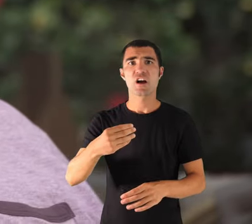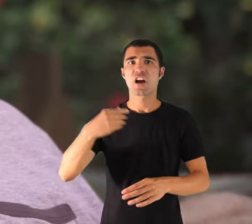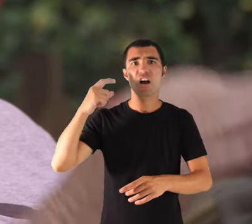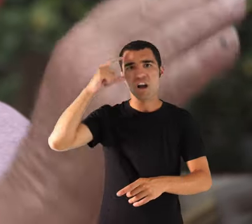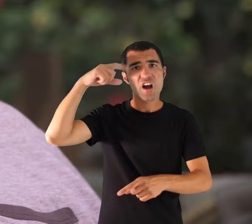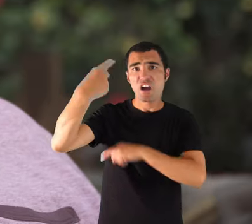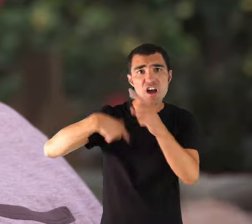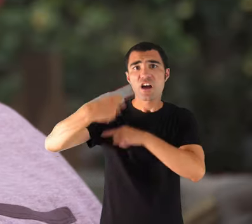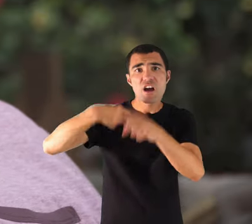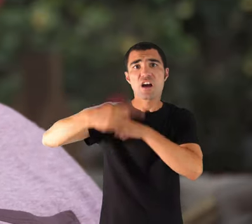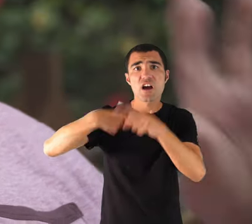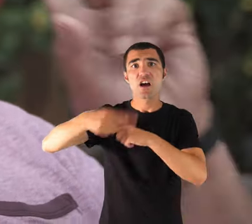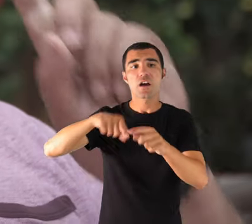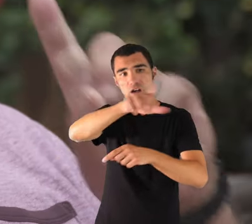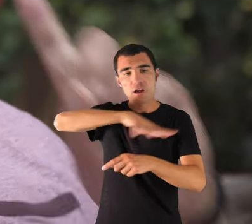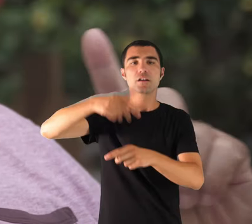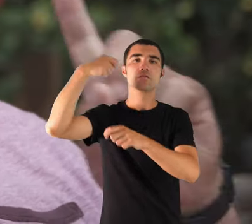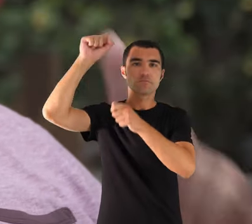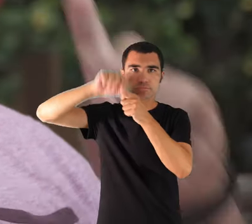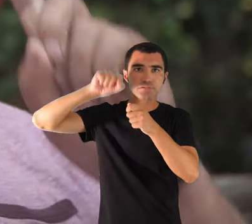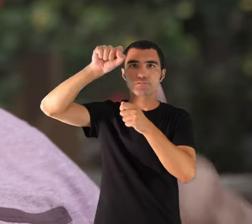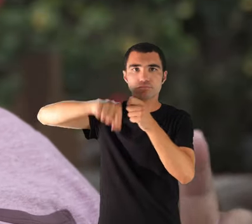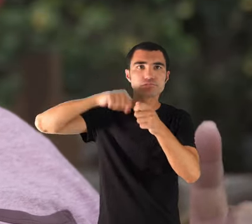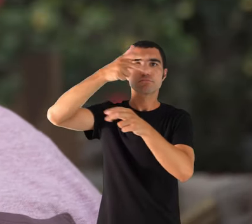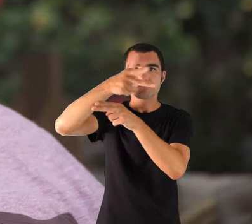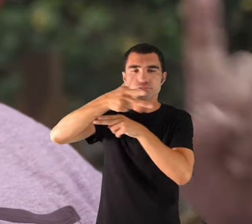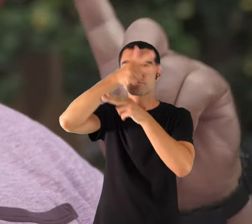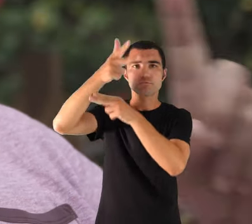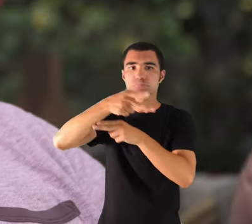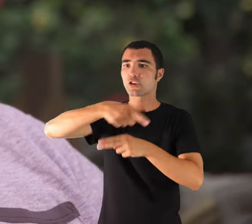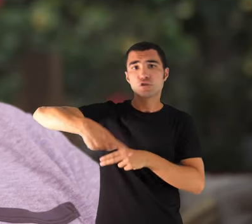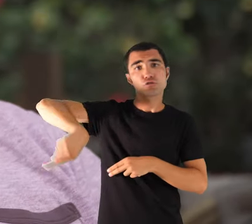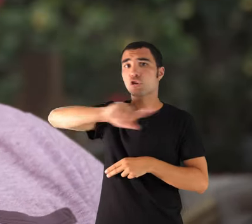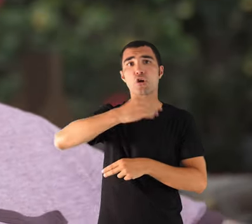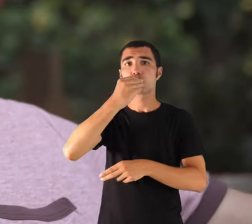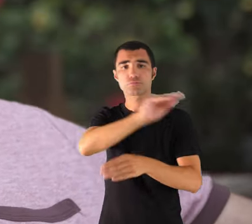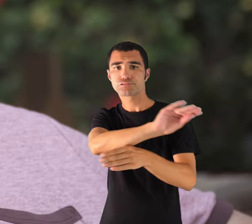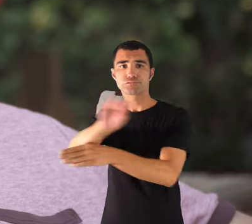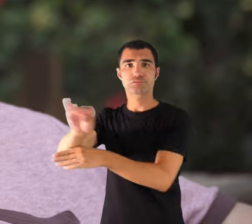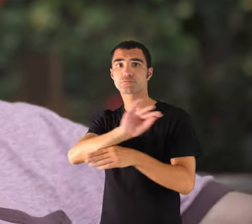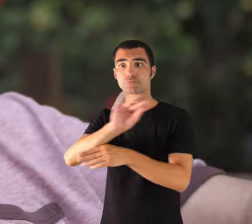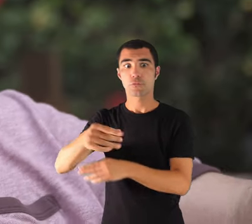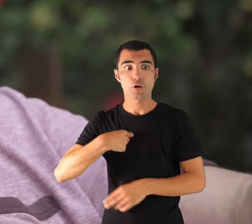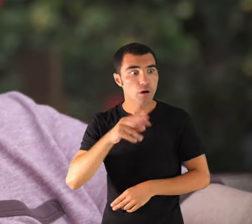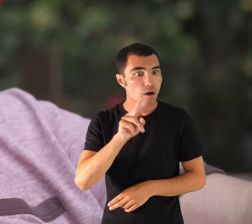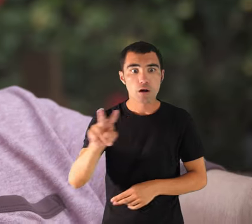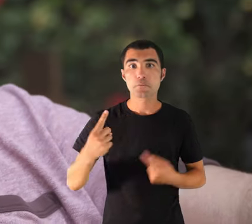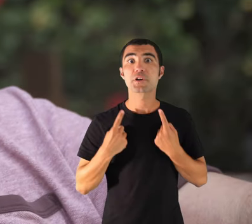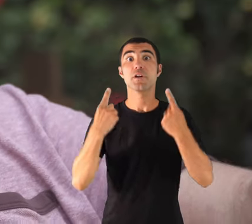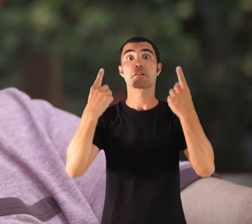dia, cada estàvem convidats a dinar i s'únic acorri de toros que he vist en sa meia vida, va ser el cordobès que va venir pa'amo i el